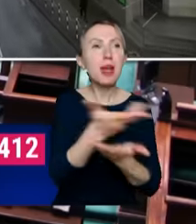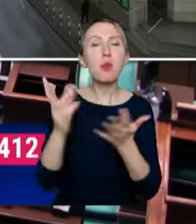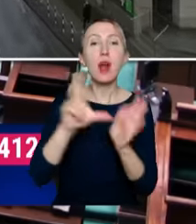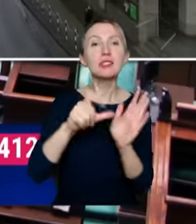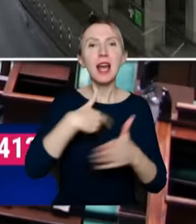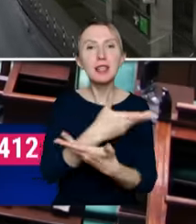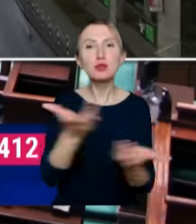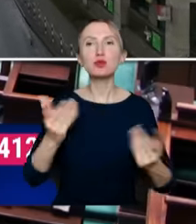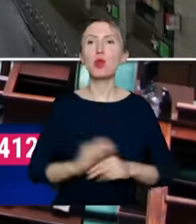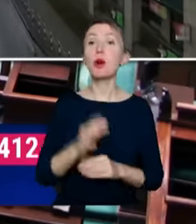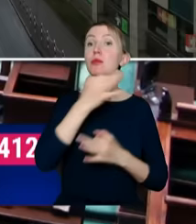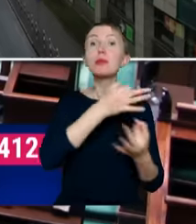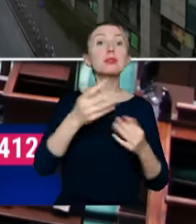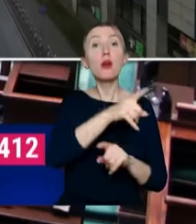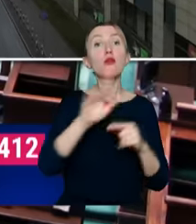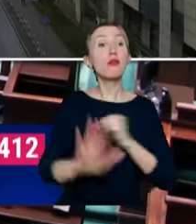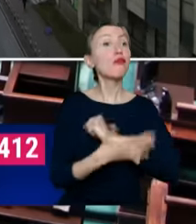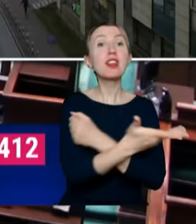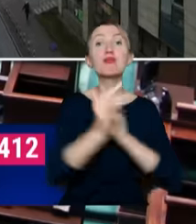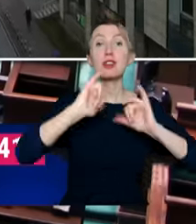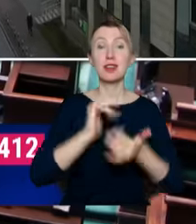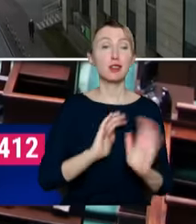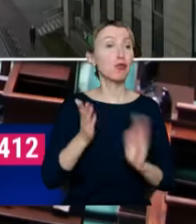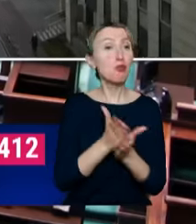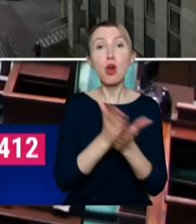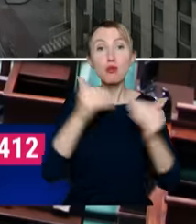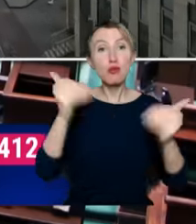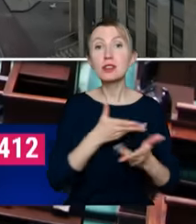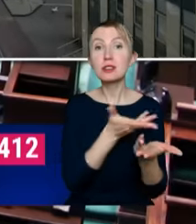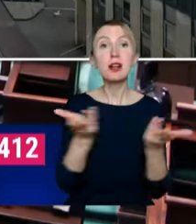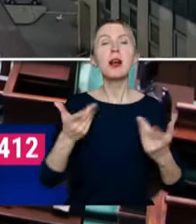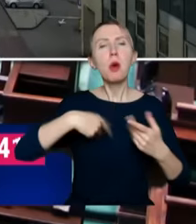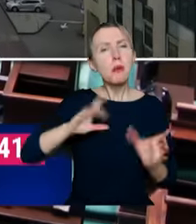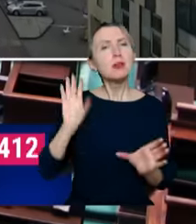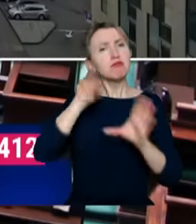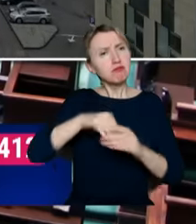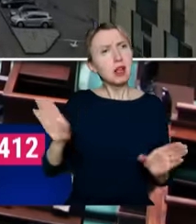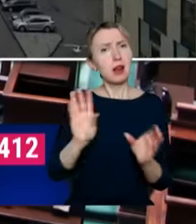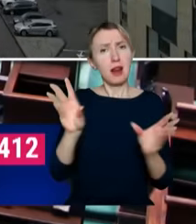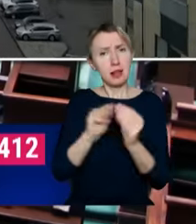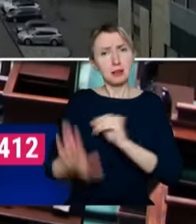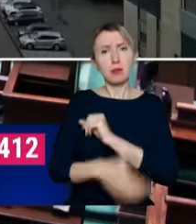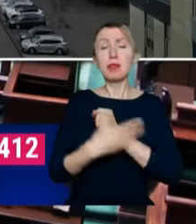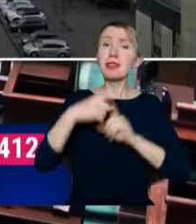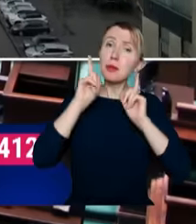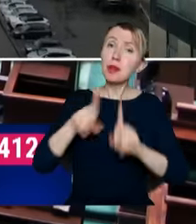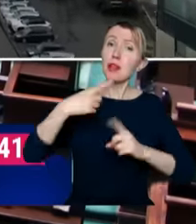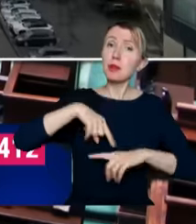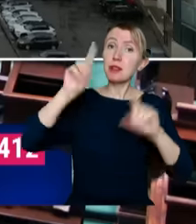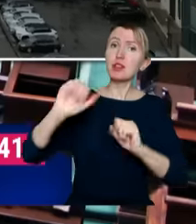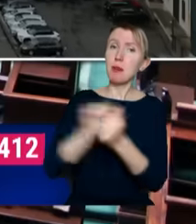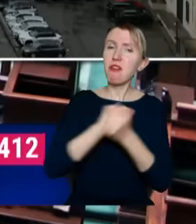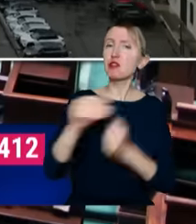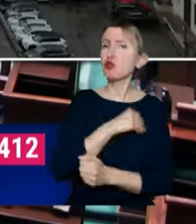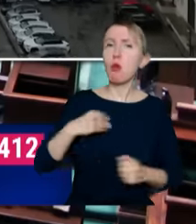pytają jak możemy was werszyć, jak możemy wam pomóc, bo jesteśmy z wami. Tu trzeba powiedzieć, że my tak naprawdę zaczynamy walczyć o Polskę.